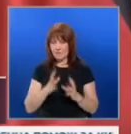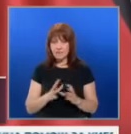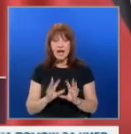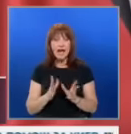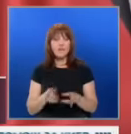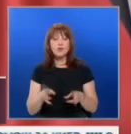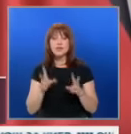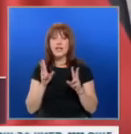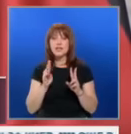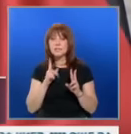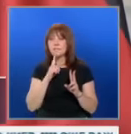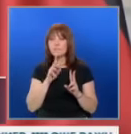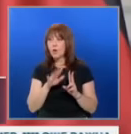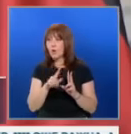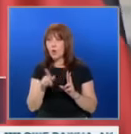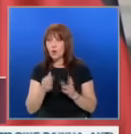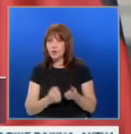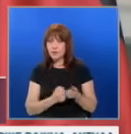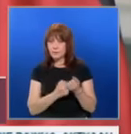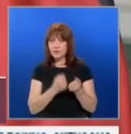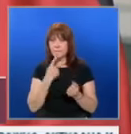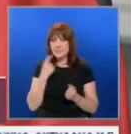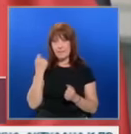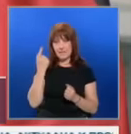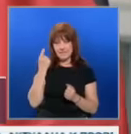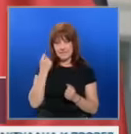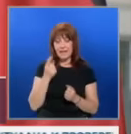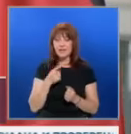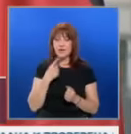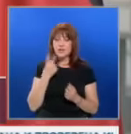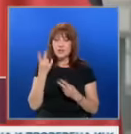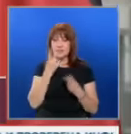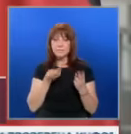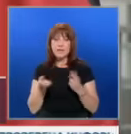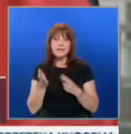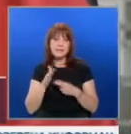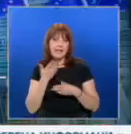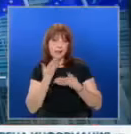какво ще решим за това кого да подкрепим като председател на Европейската комисия, ще стане ясно след обсъждане.